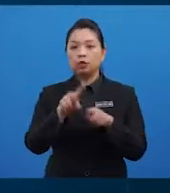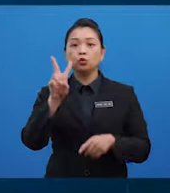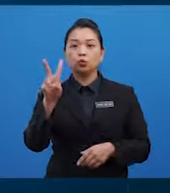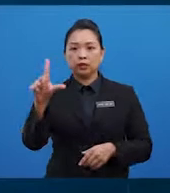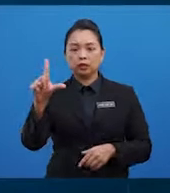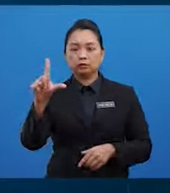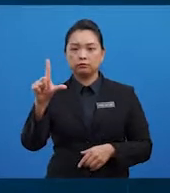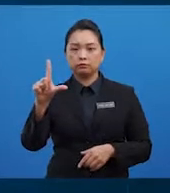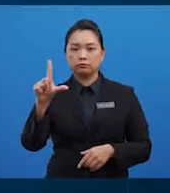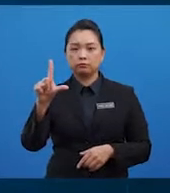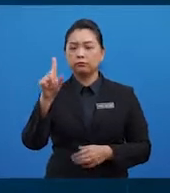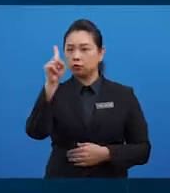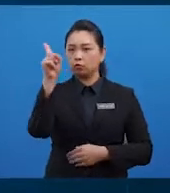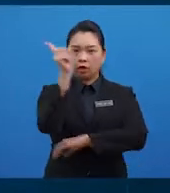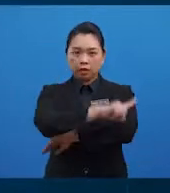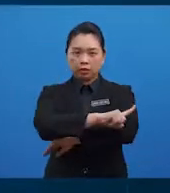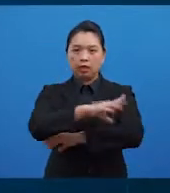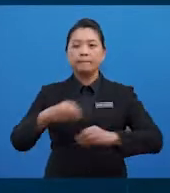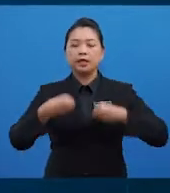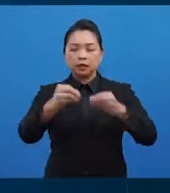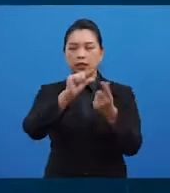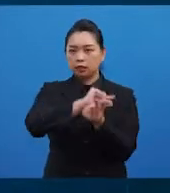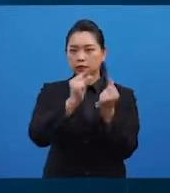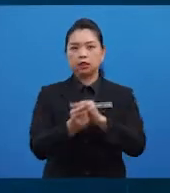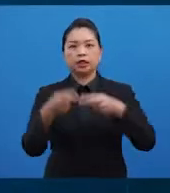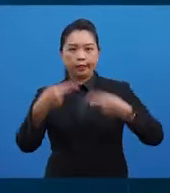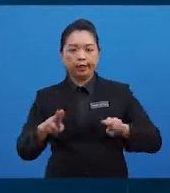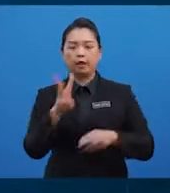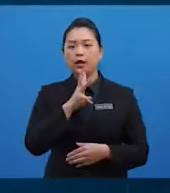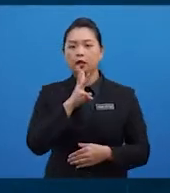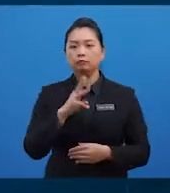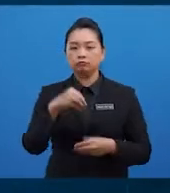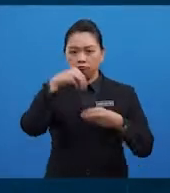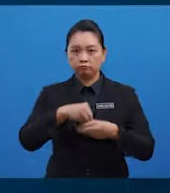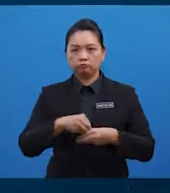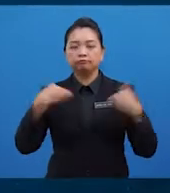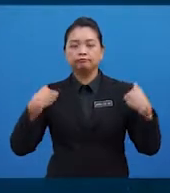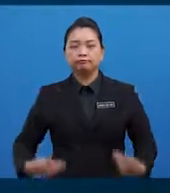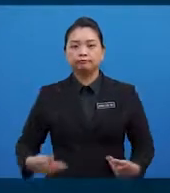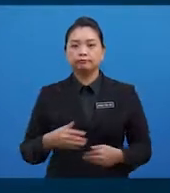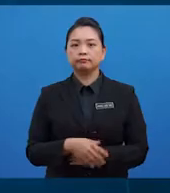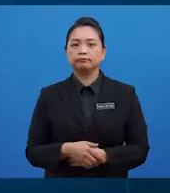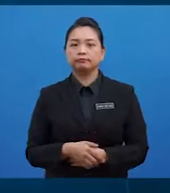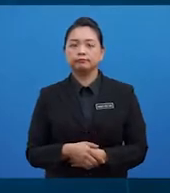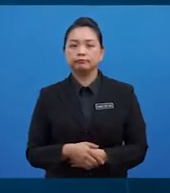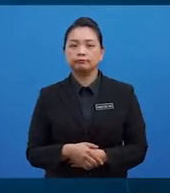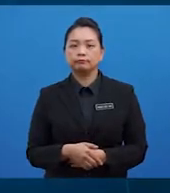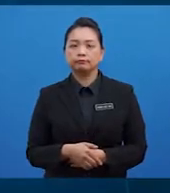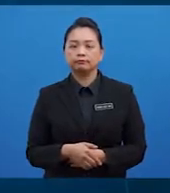2 liter sehari bagi menggantikan kehilangan air dalam tubuh badan.